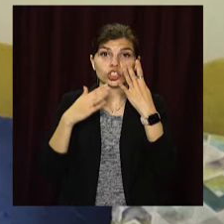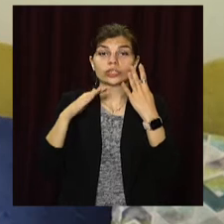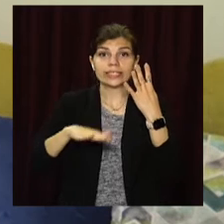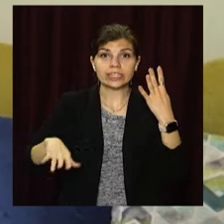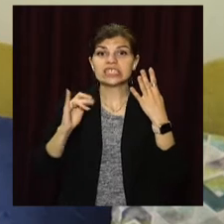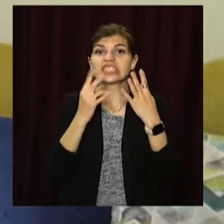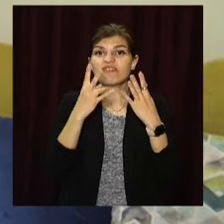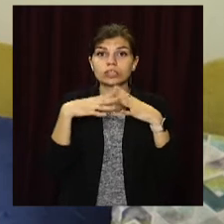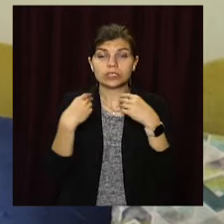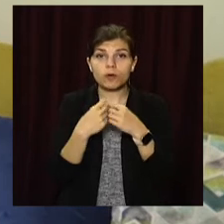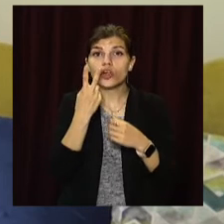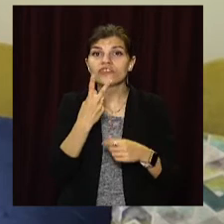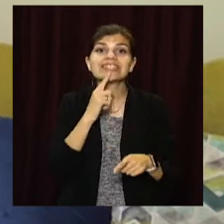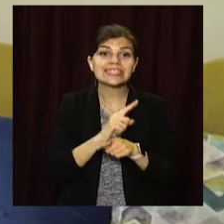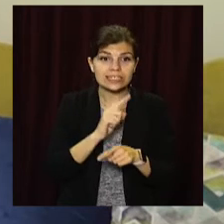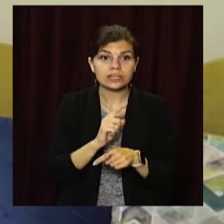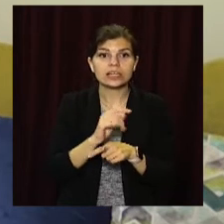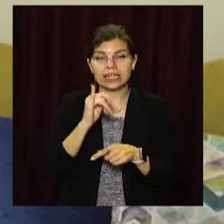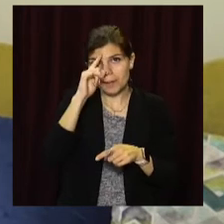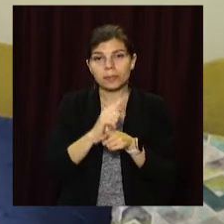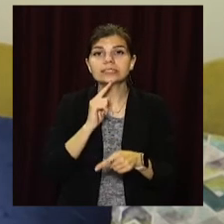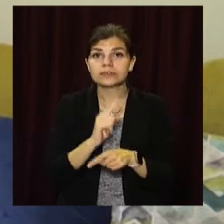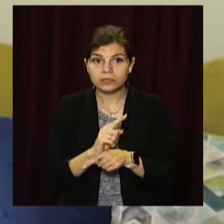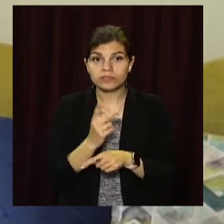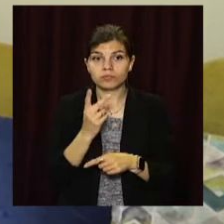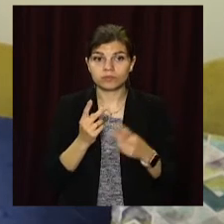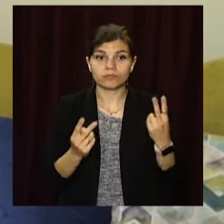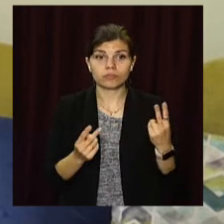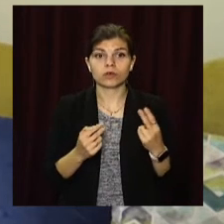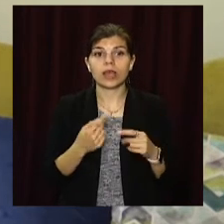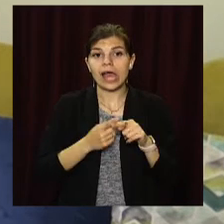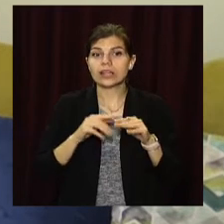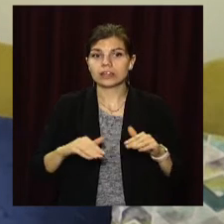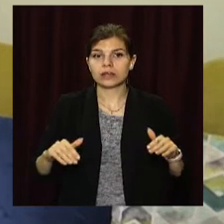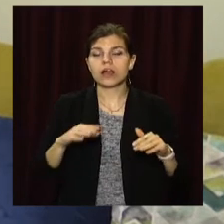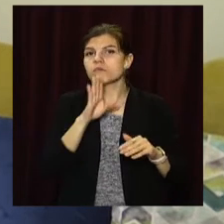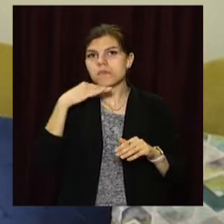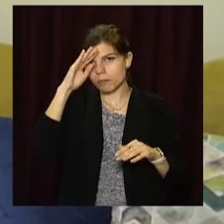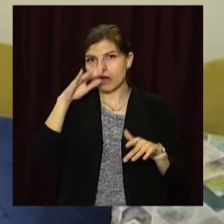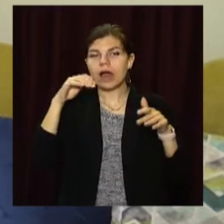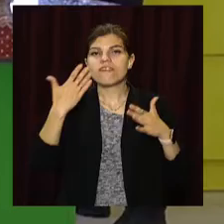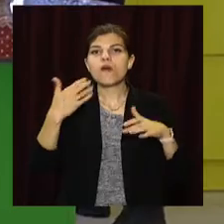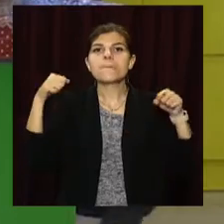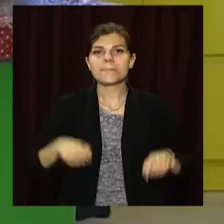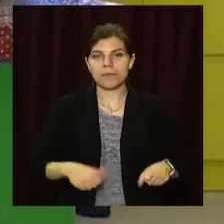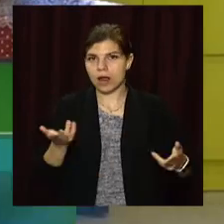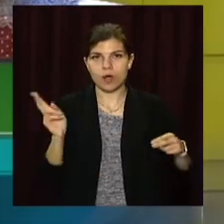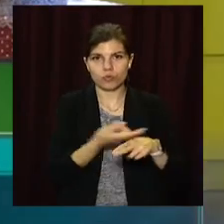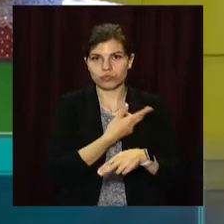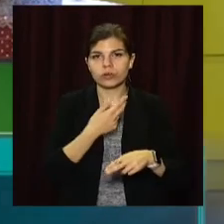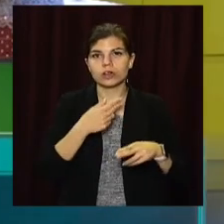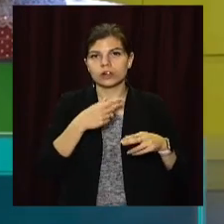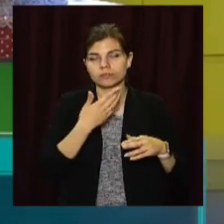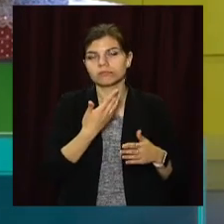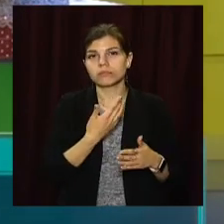сімей, двоє сестричок і братик та сестричка. Це дітки, позбавлені батьківського піклування. «Це новий